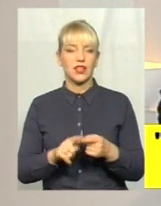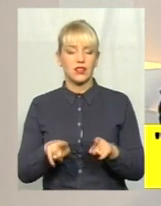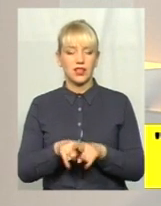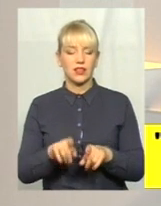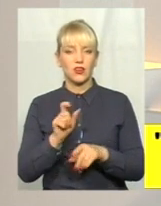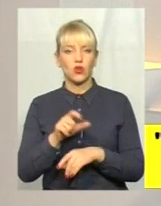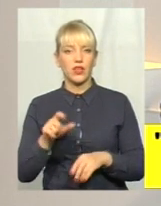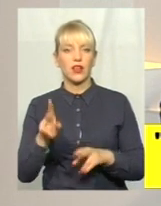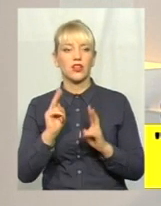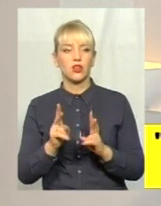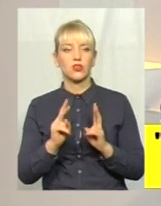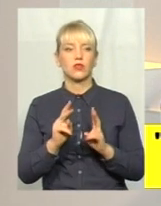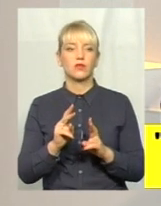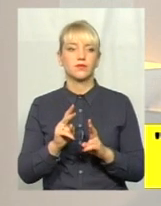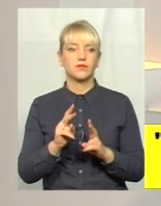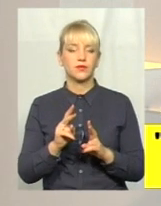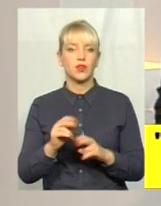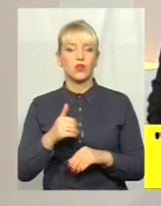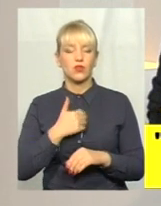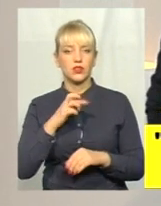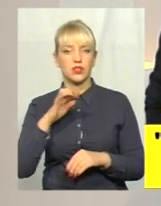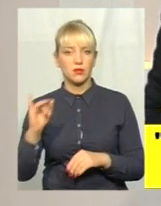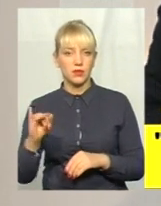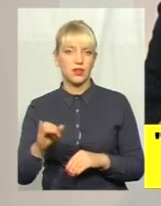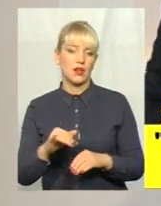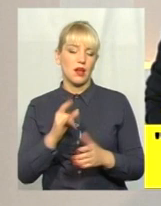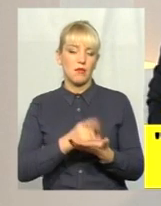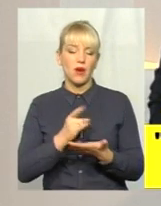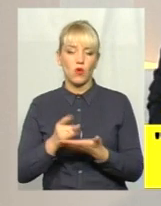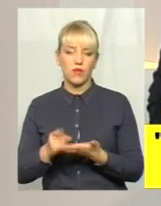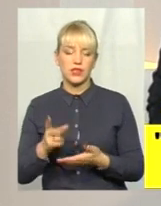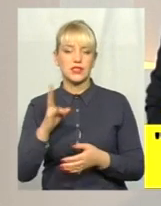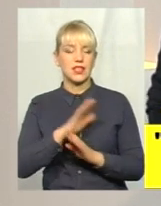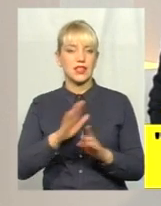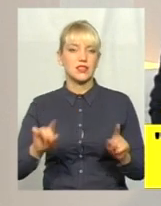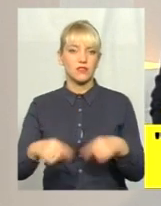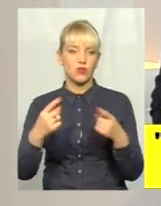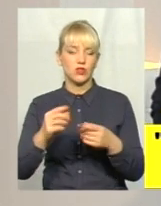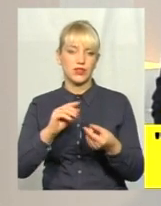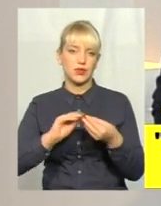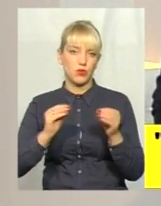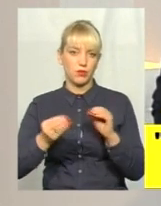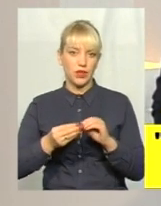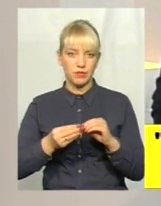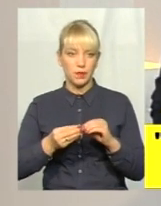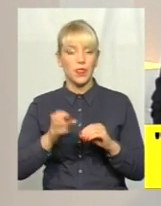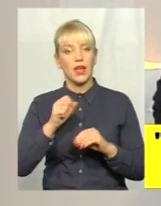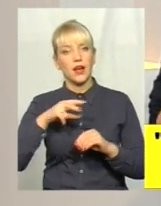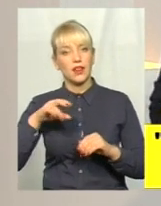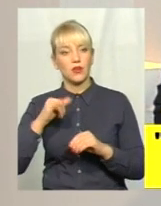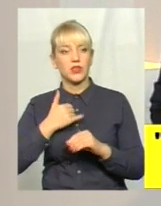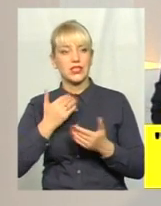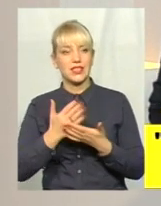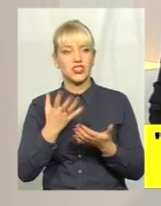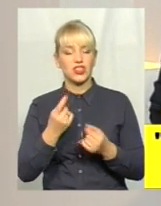які хотіли б паркуватись правильно і не створювати лишніх проблем. Але в нас є